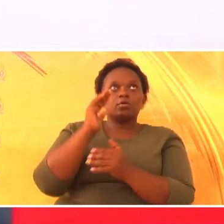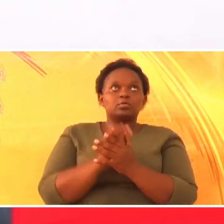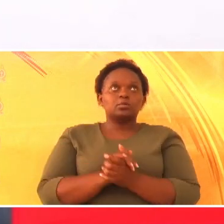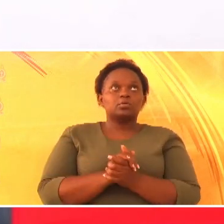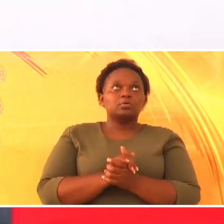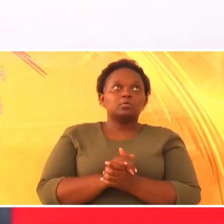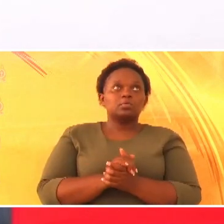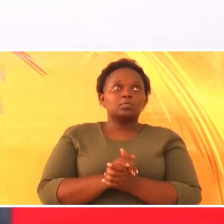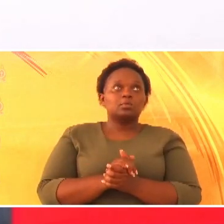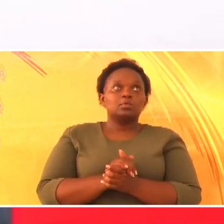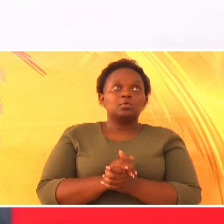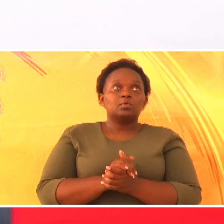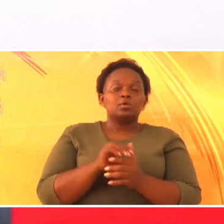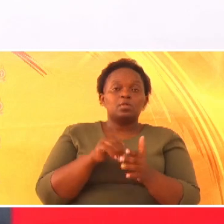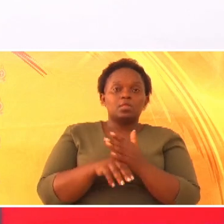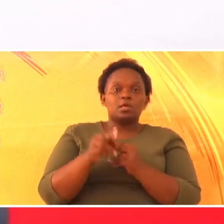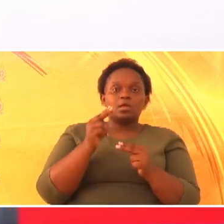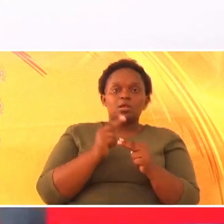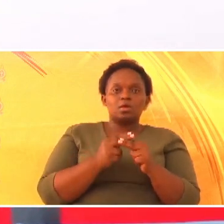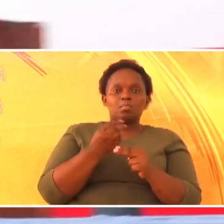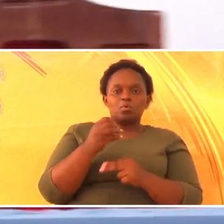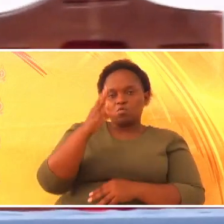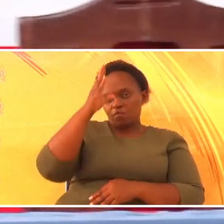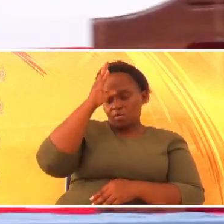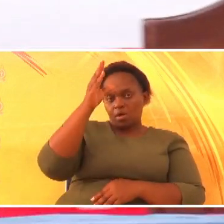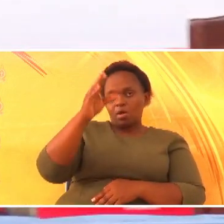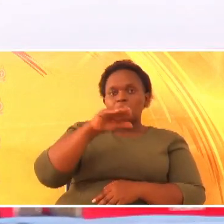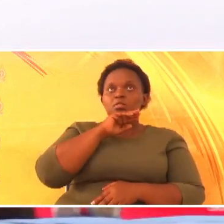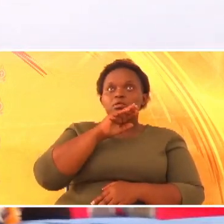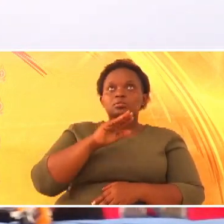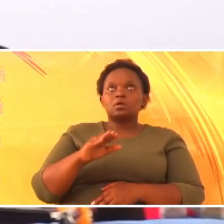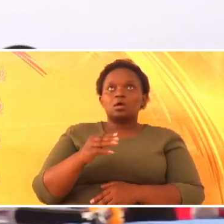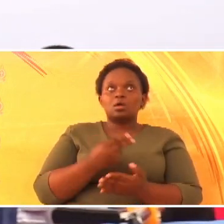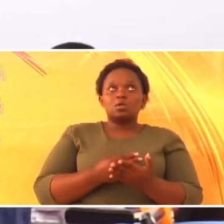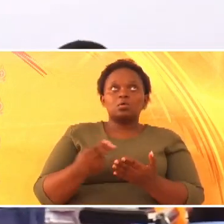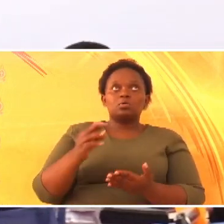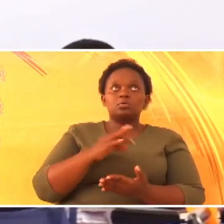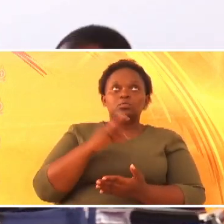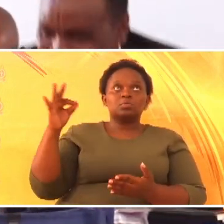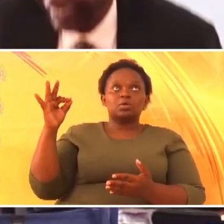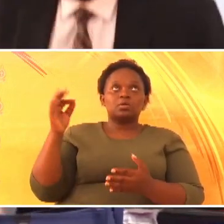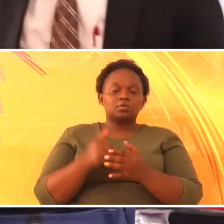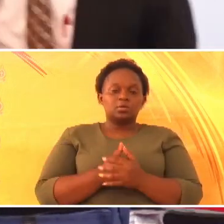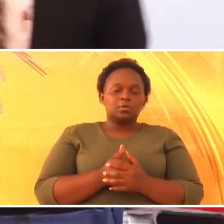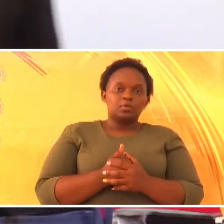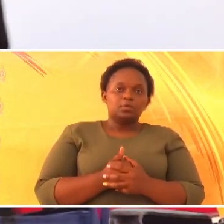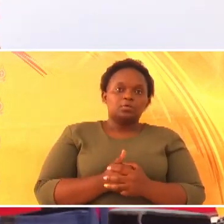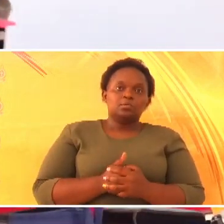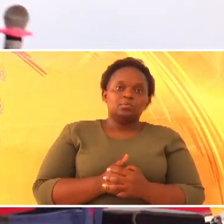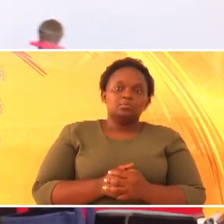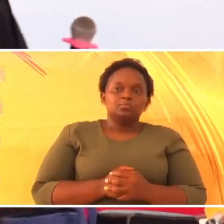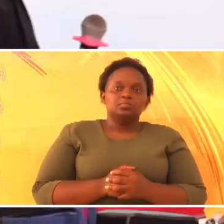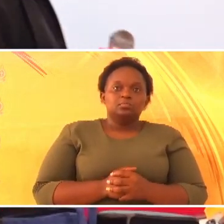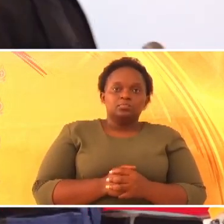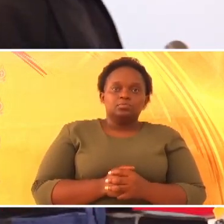In the name of God the Father, the Son, and the Holy Spirit. L 왜냐하면 a